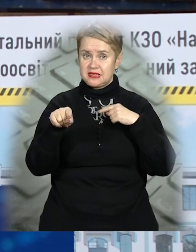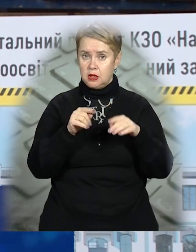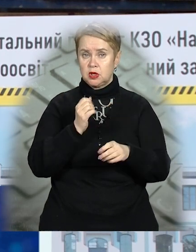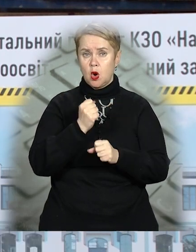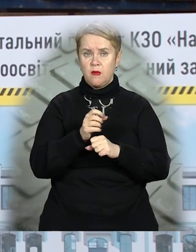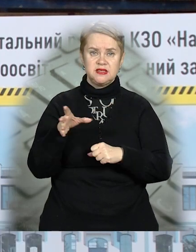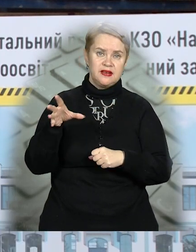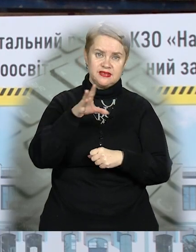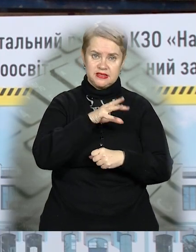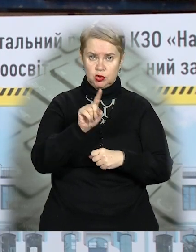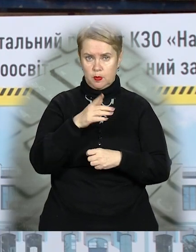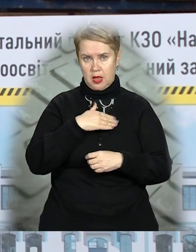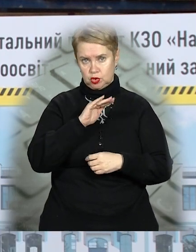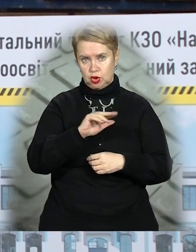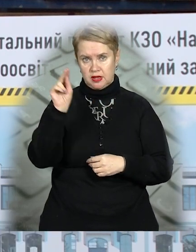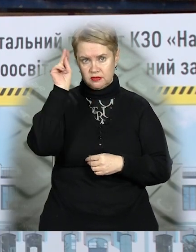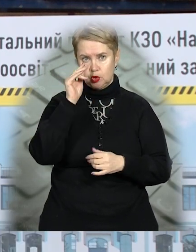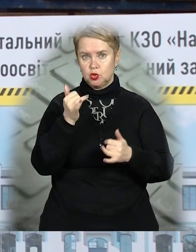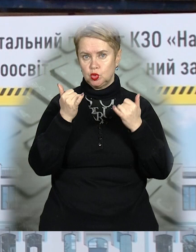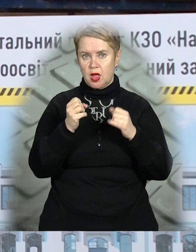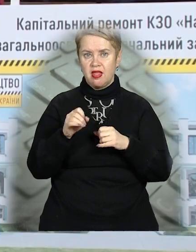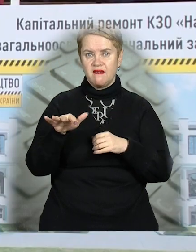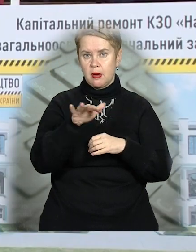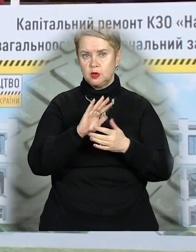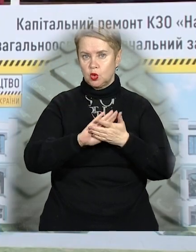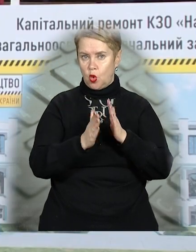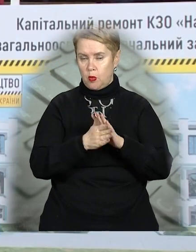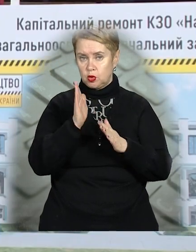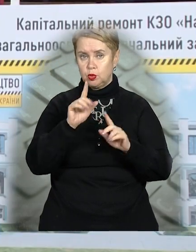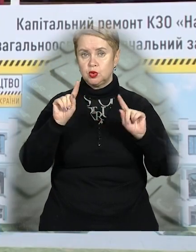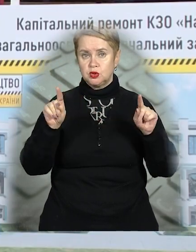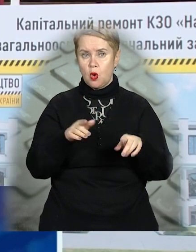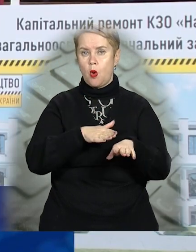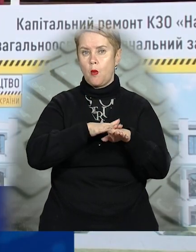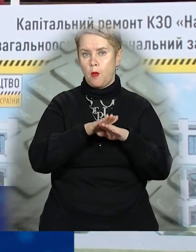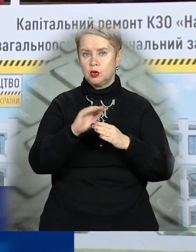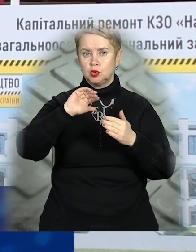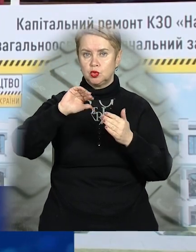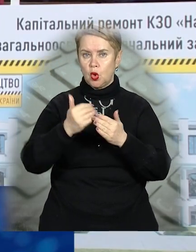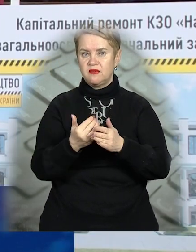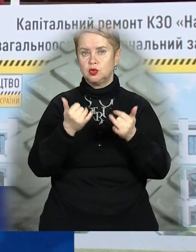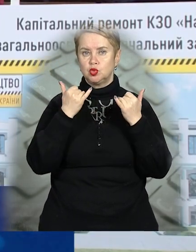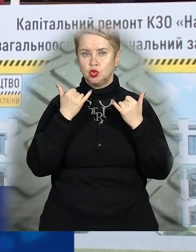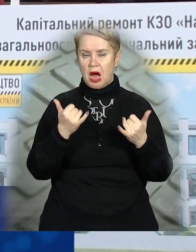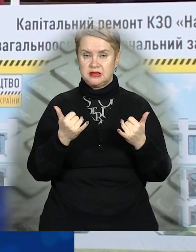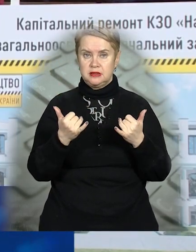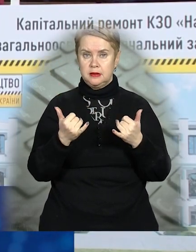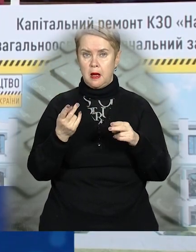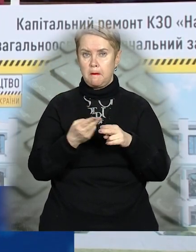робиться все для того, щоб наші діти навчалися в сучасних європейських умовах. Це буде створено повністю новий, сучасний,